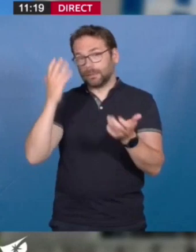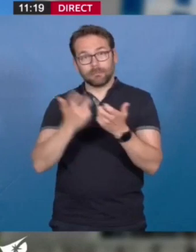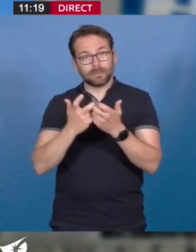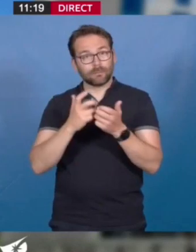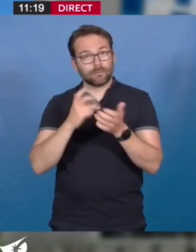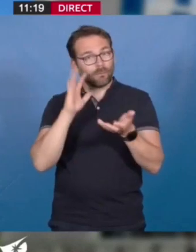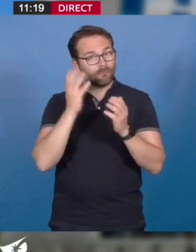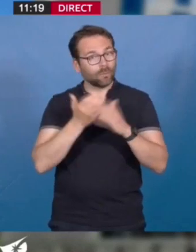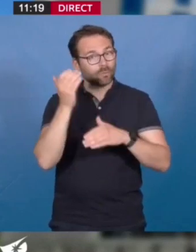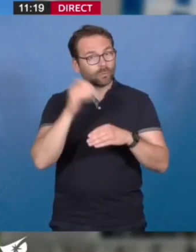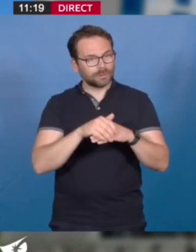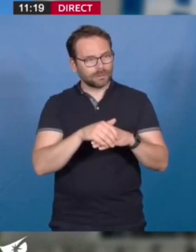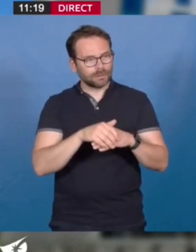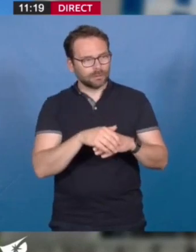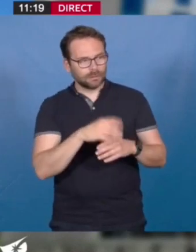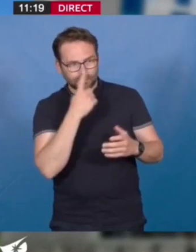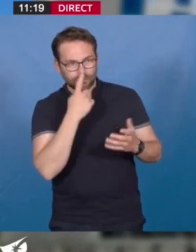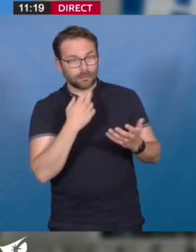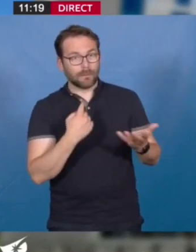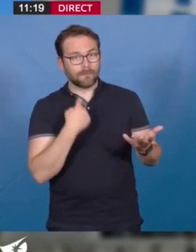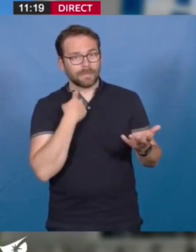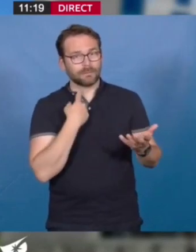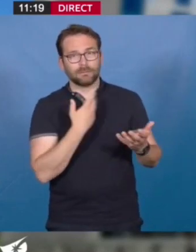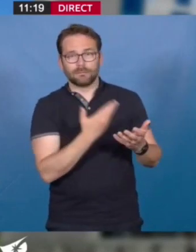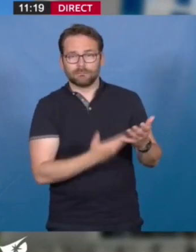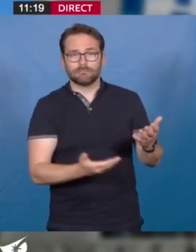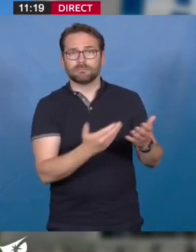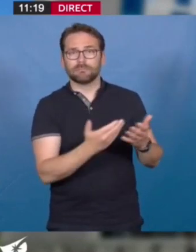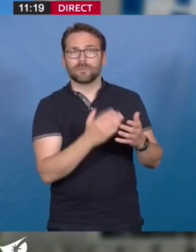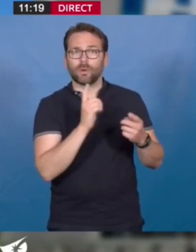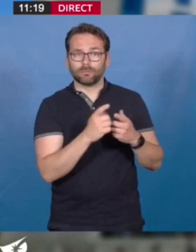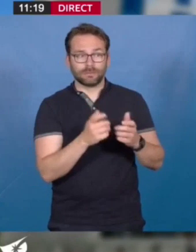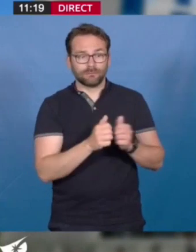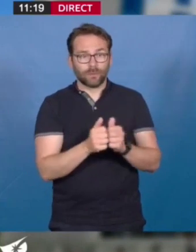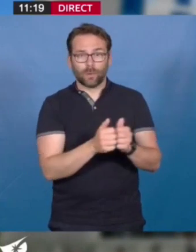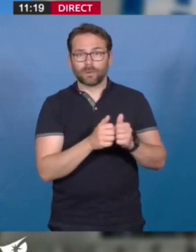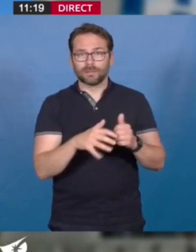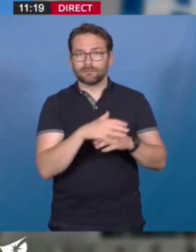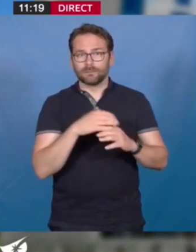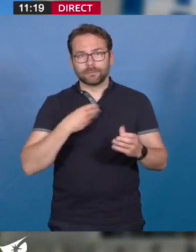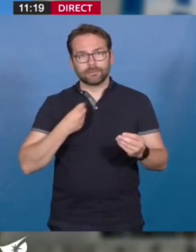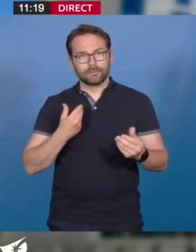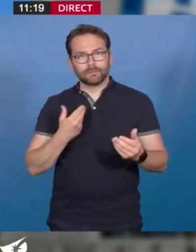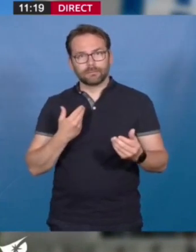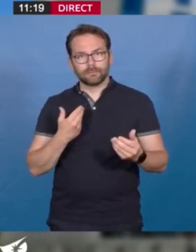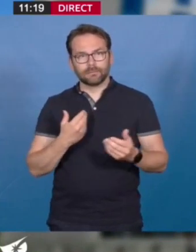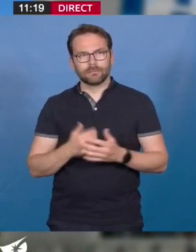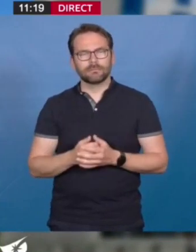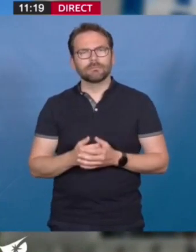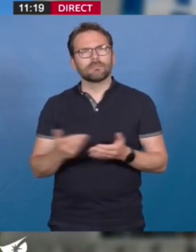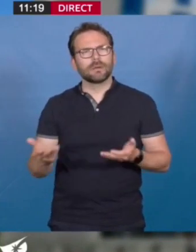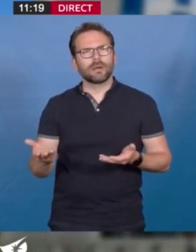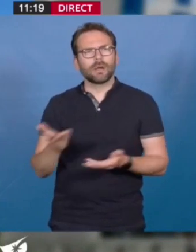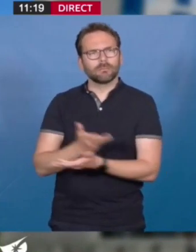journée, des préjudices qui ont pu être faits à nos collectivités. Au lieu de ça, nous avons